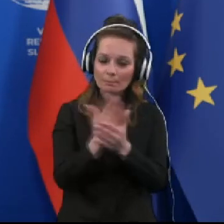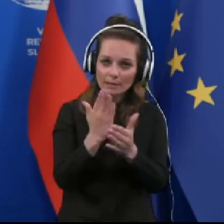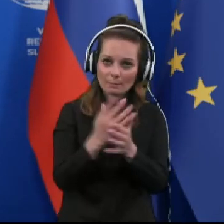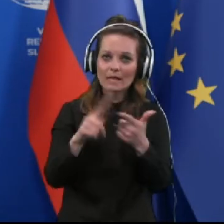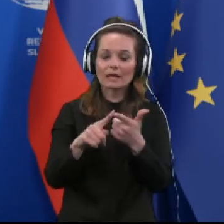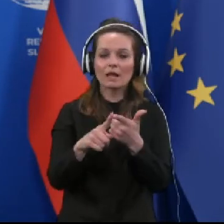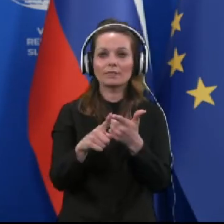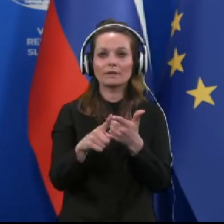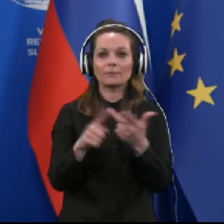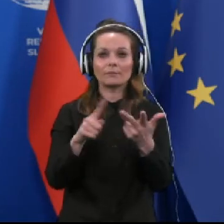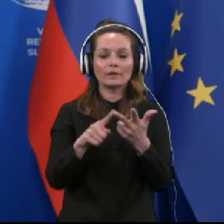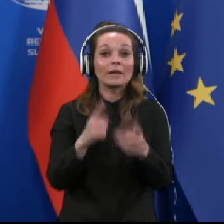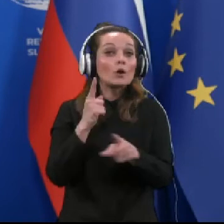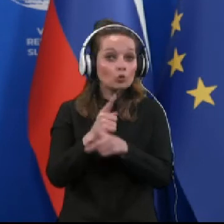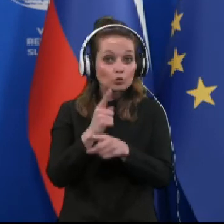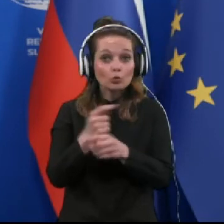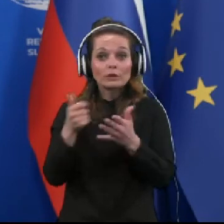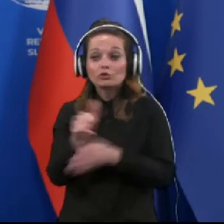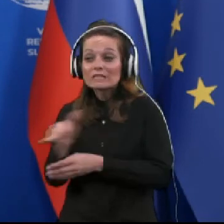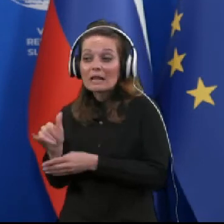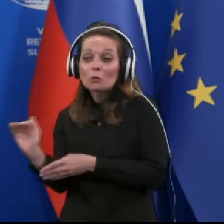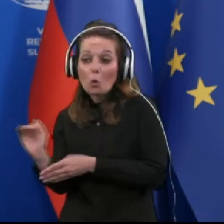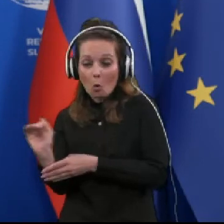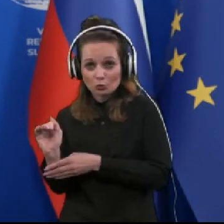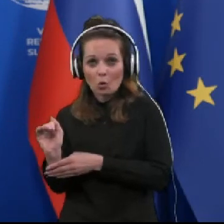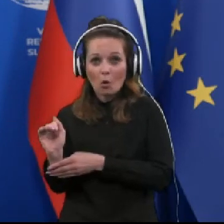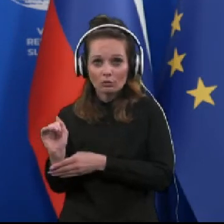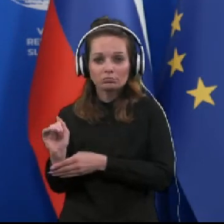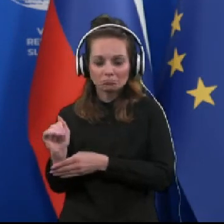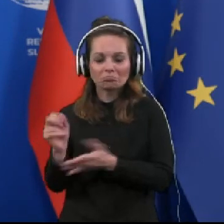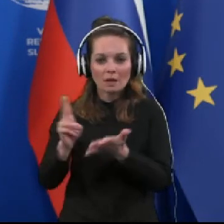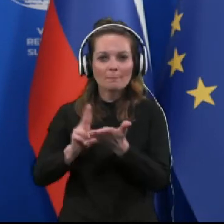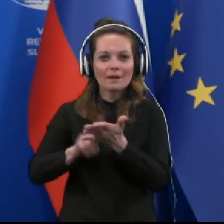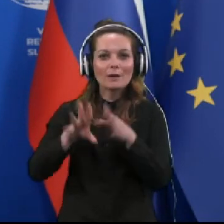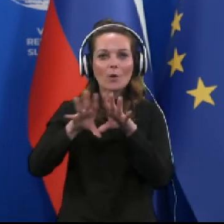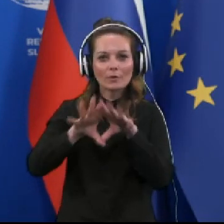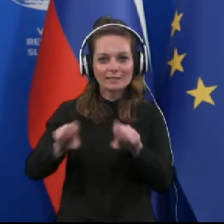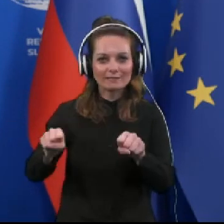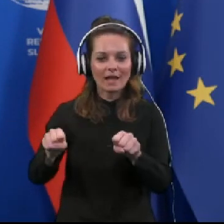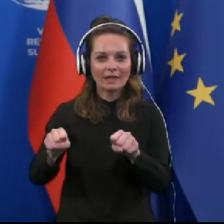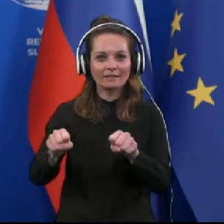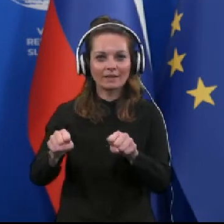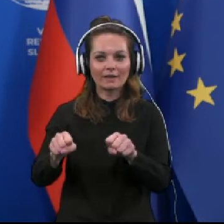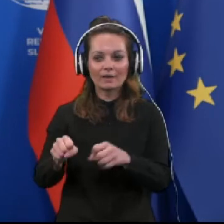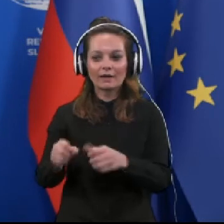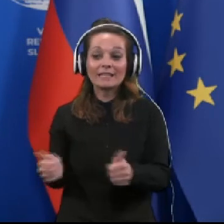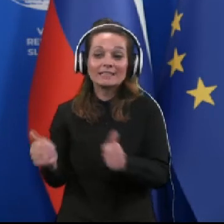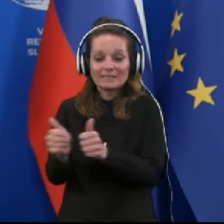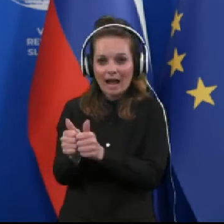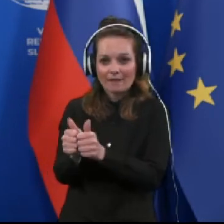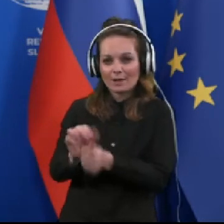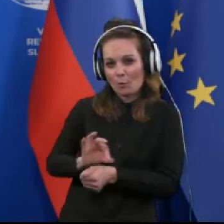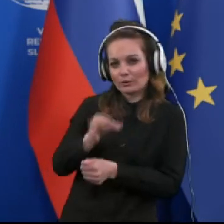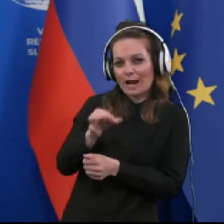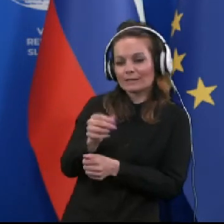in ga tudi šestleten otrok pravilno izvede ob nadzoru odrasle